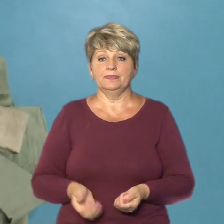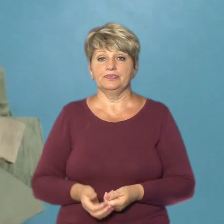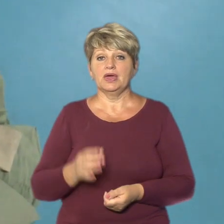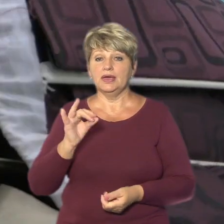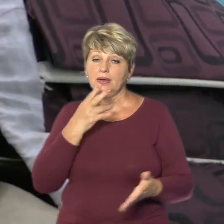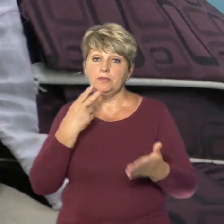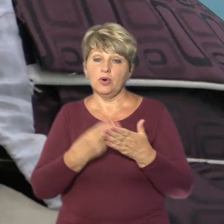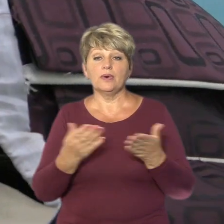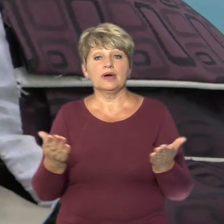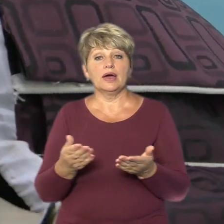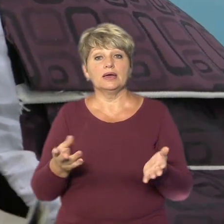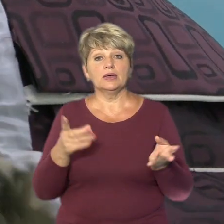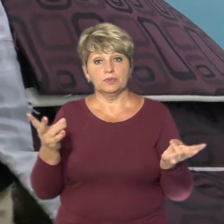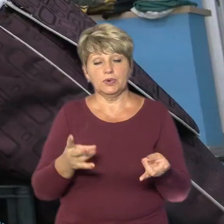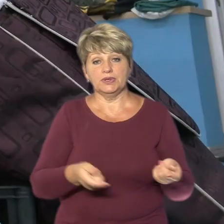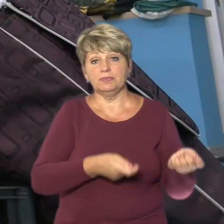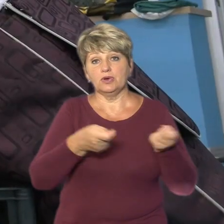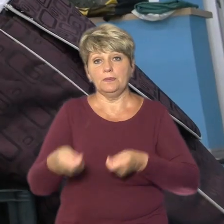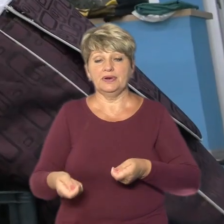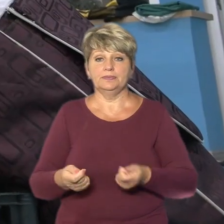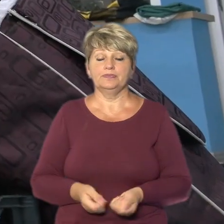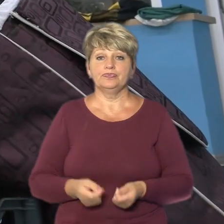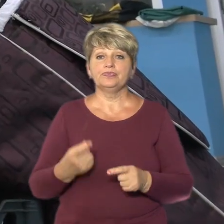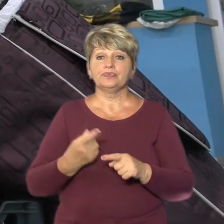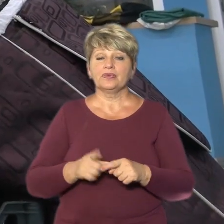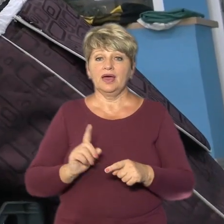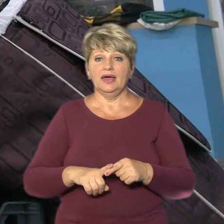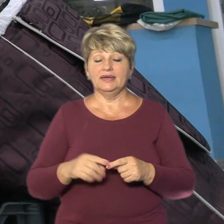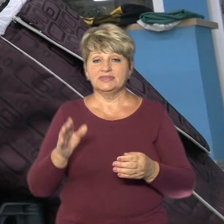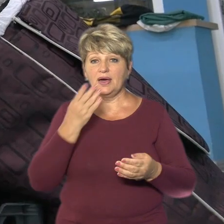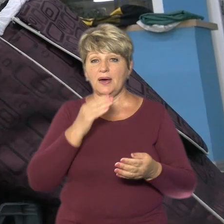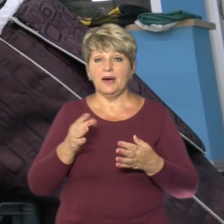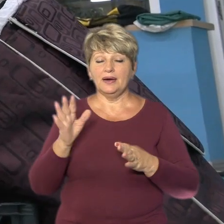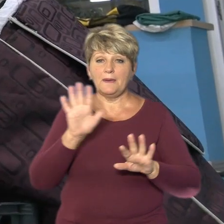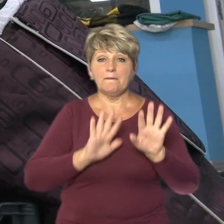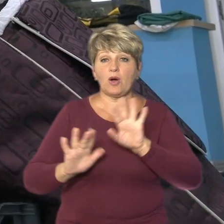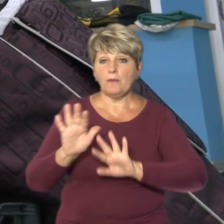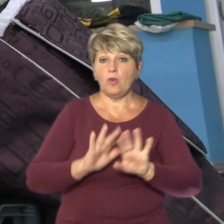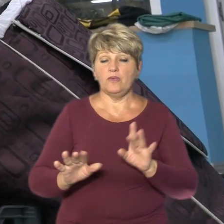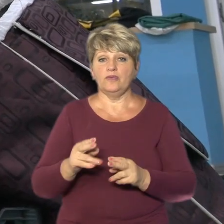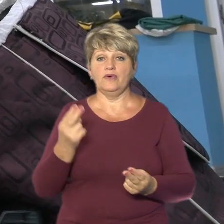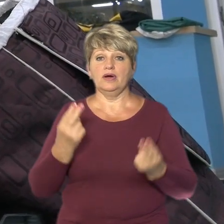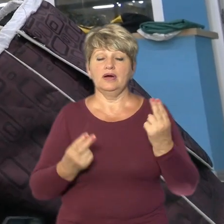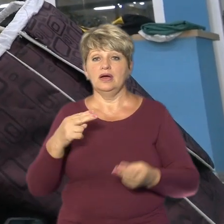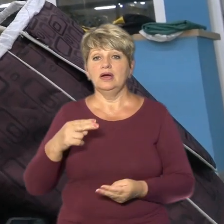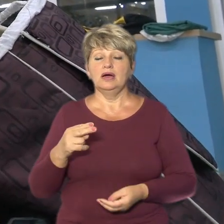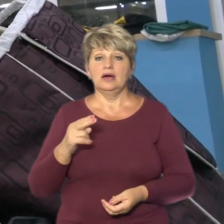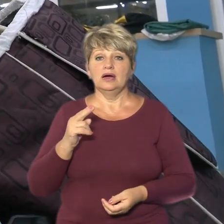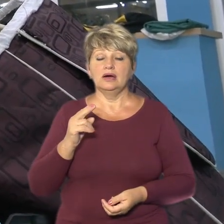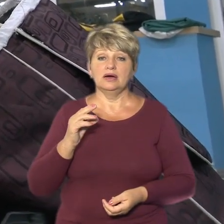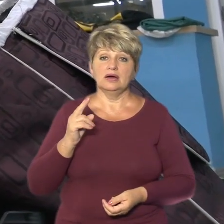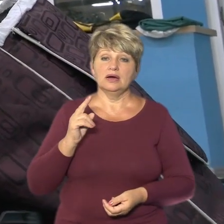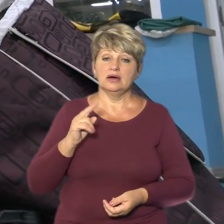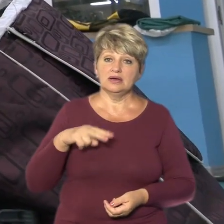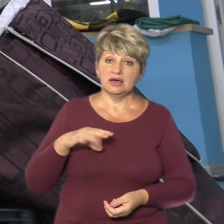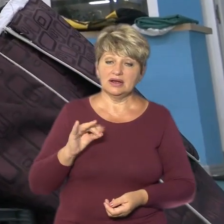І показує, яку потрібно приносити. Безпосередньо камуфляжка, це безпосередньо кольор олива, ну, або ж